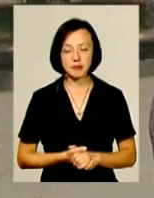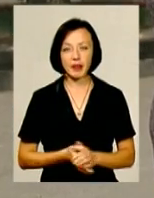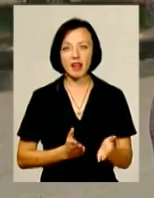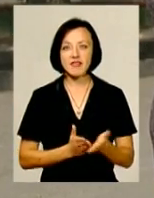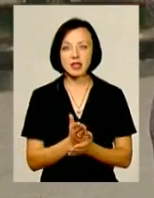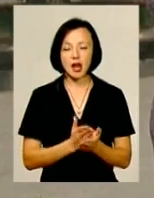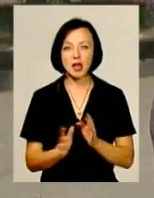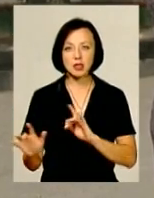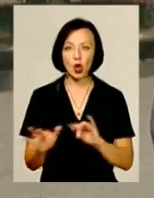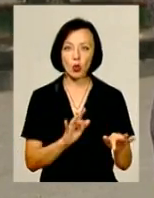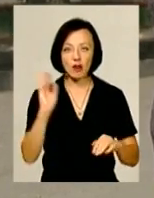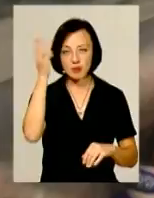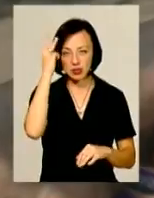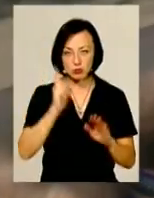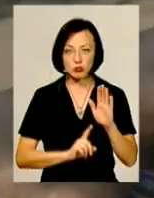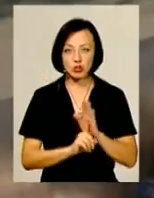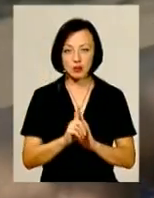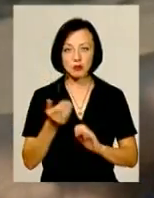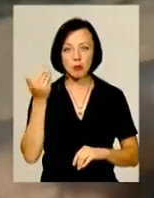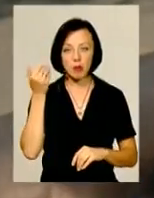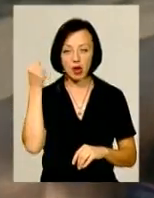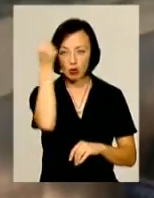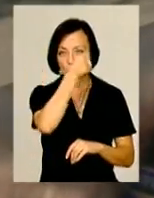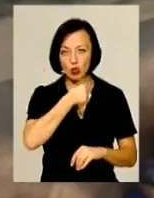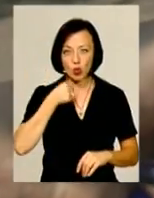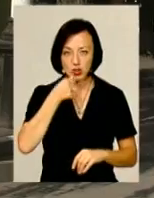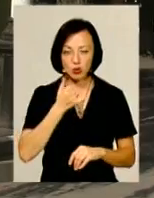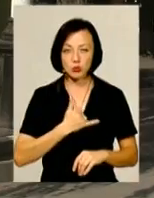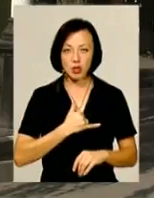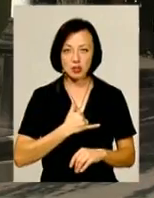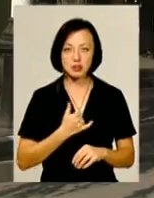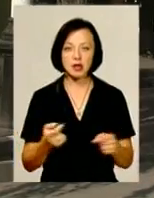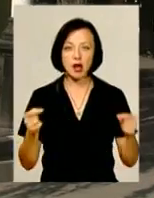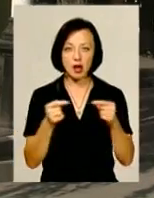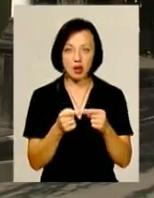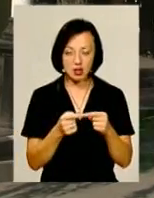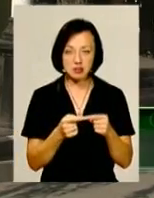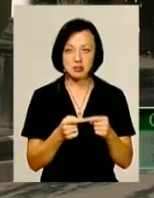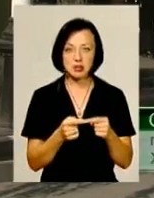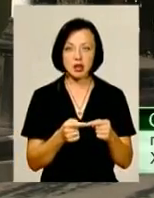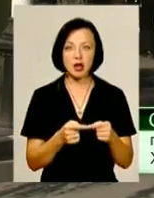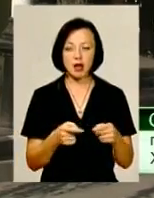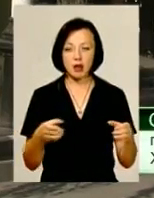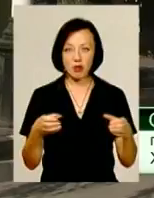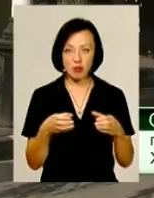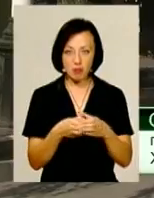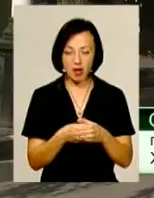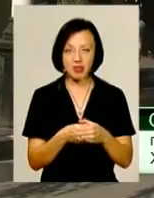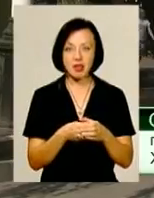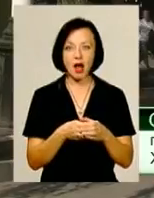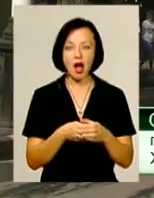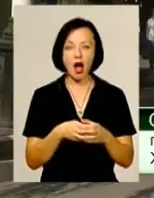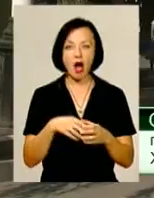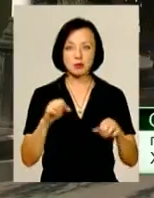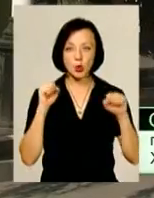Ветеранський рух в Хмельницькому почався в попередньому році. В нас якраз плеяда регбістів 80-го року народження підійшла